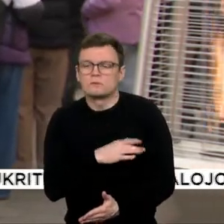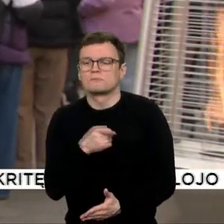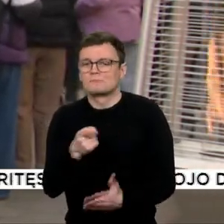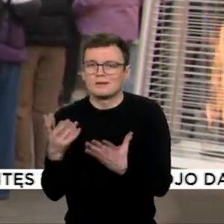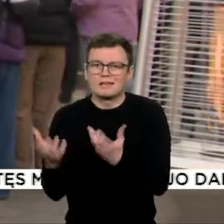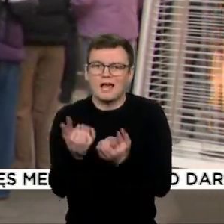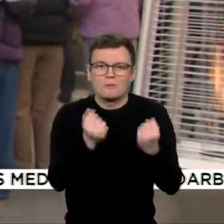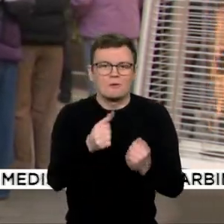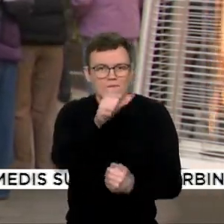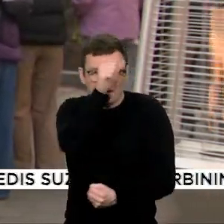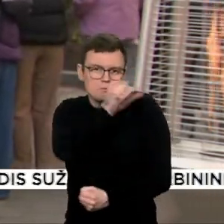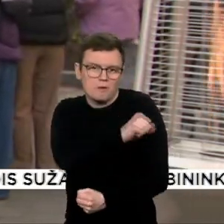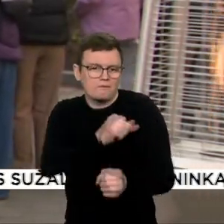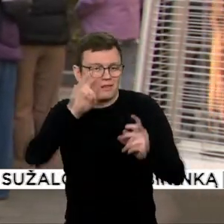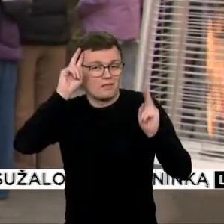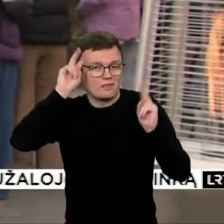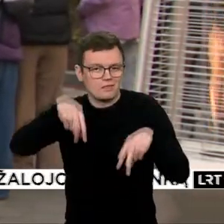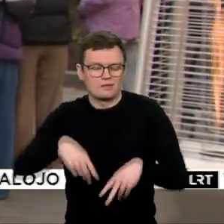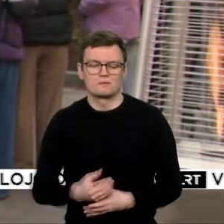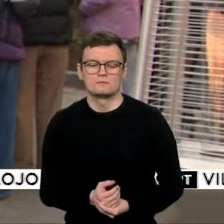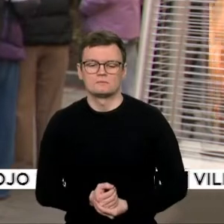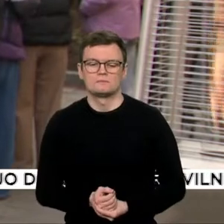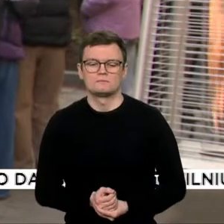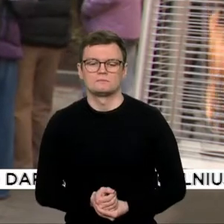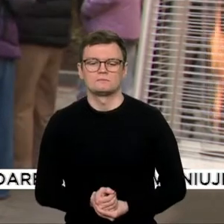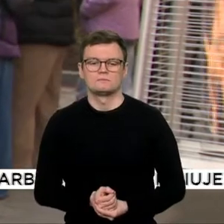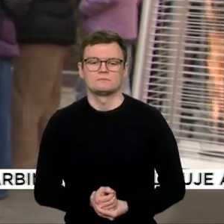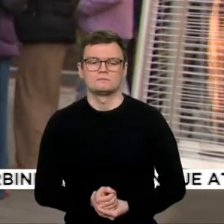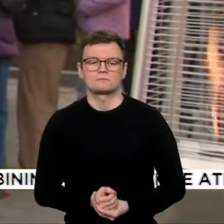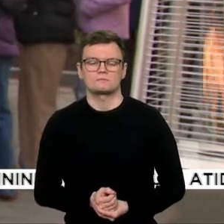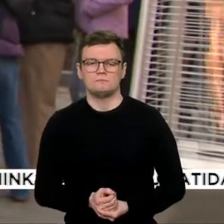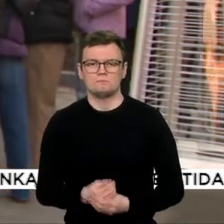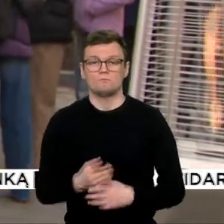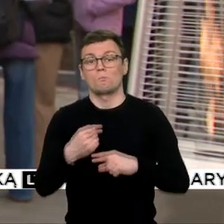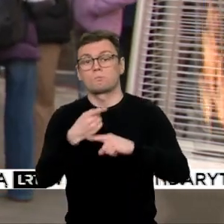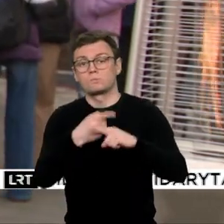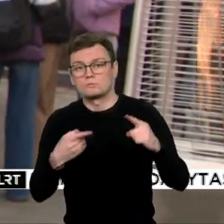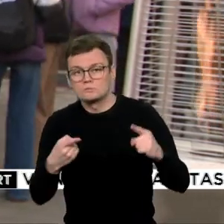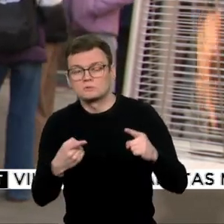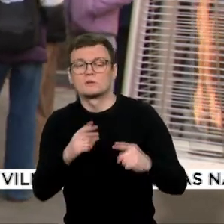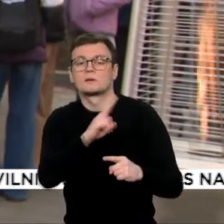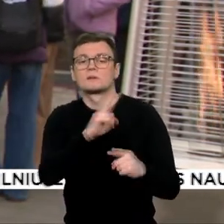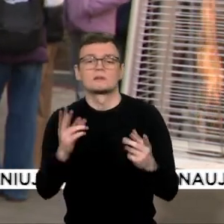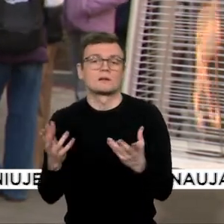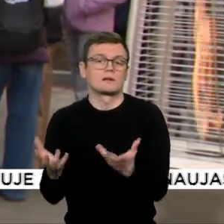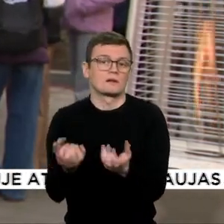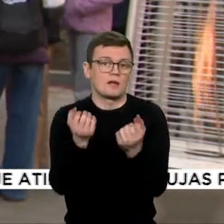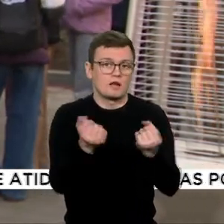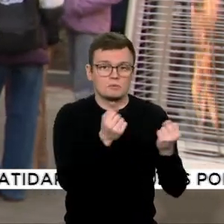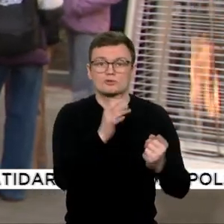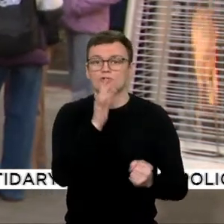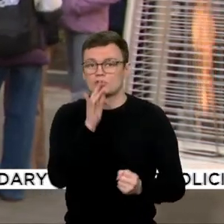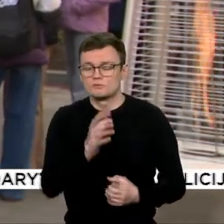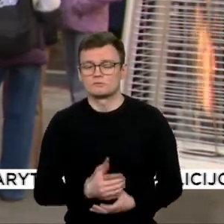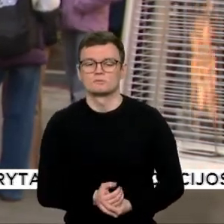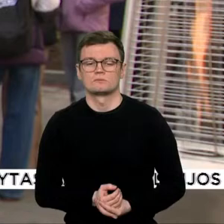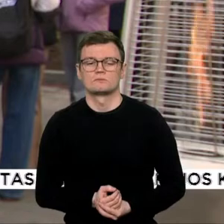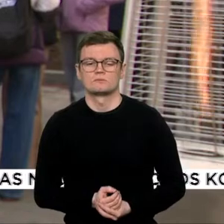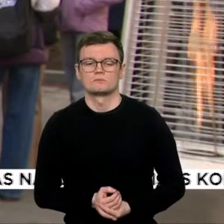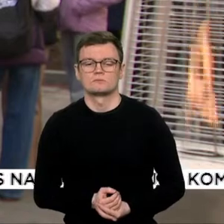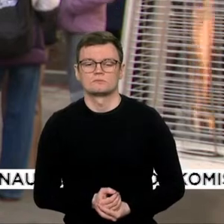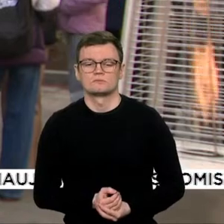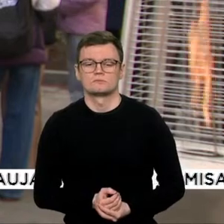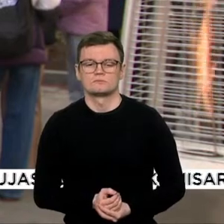nesužinosim, yra tai, dalis gelbėtojų, jie nesugebėjo,